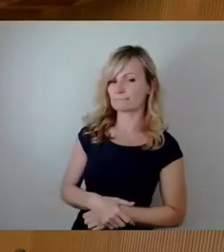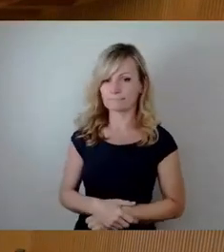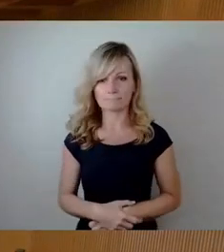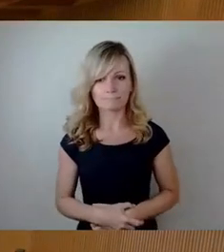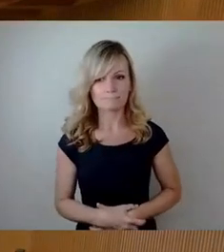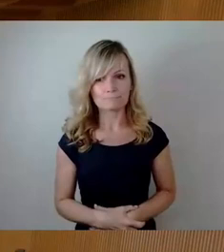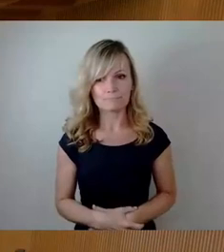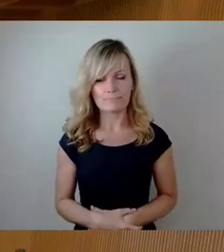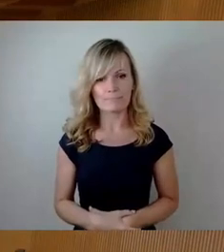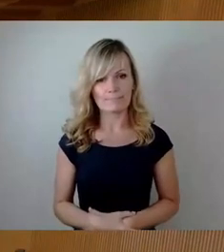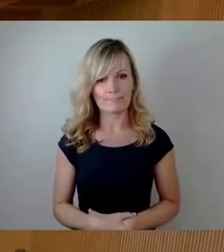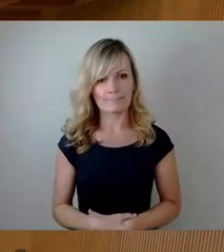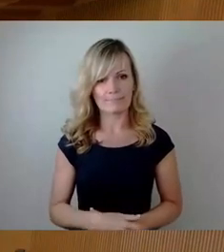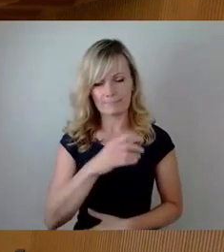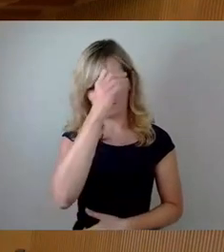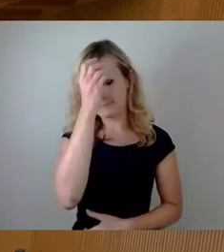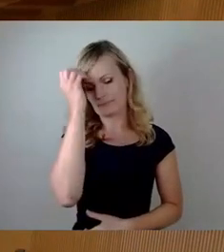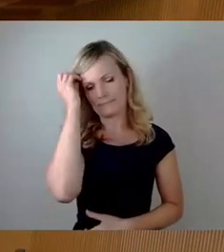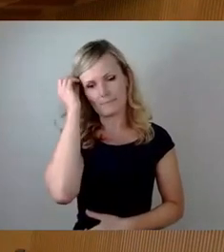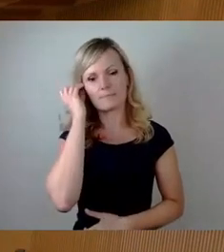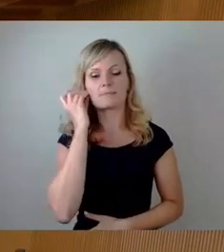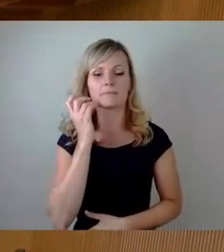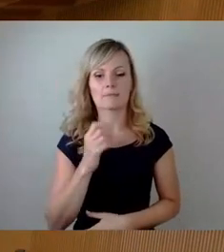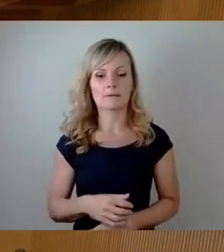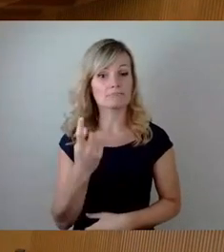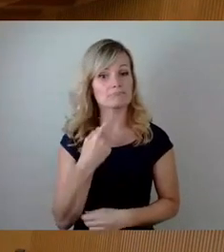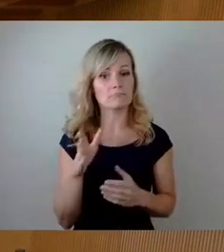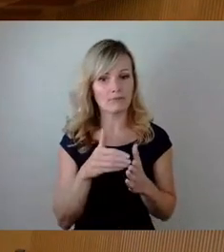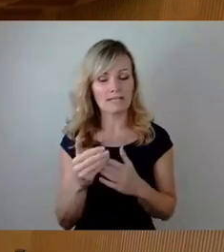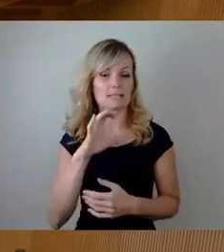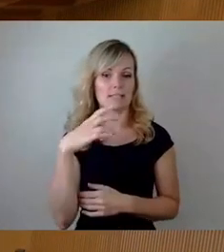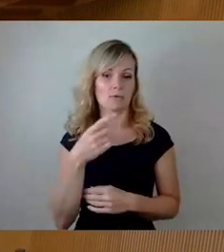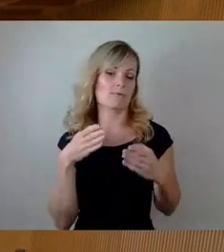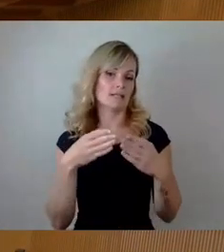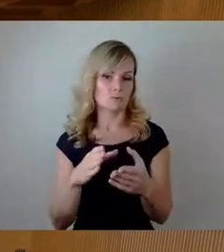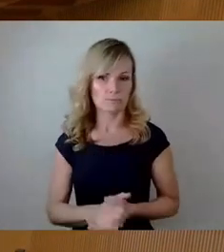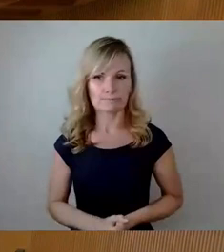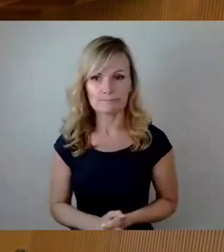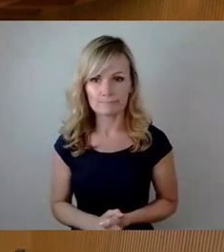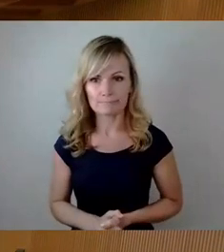So, wir setzen FUD mit der CDU-Fraktion. Herr Kalten.